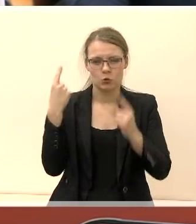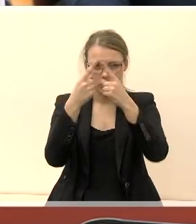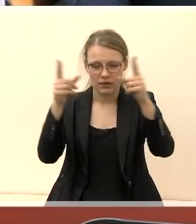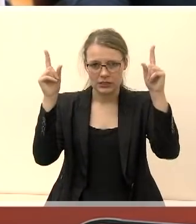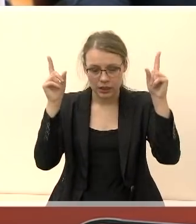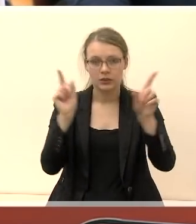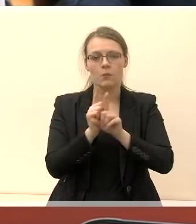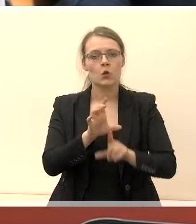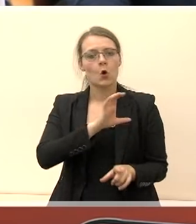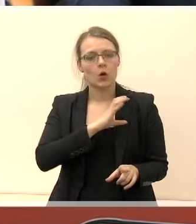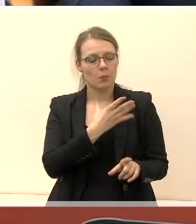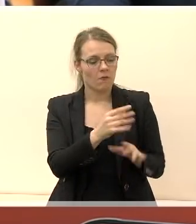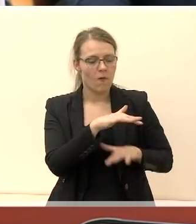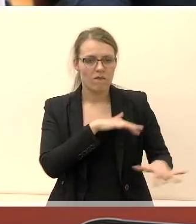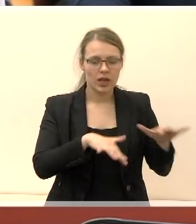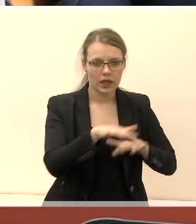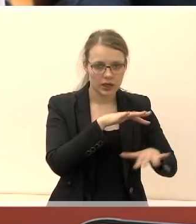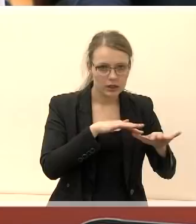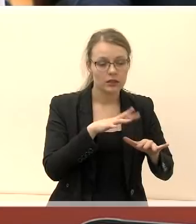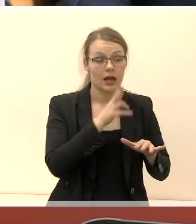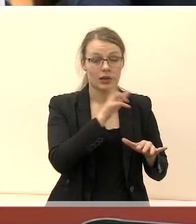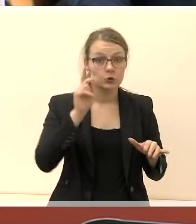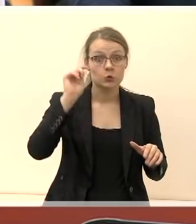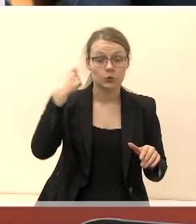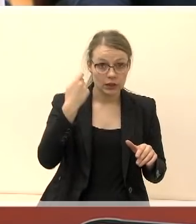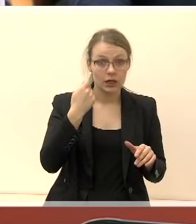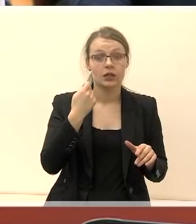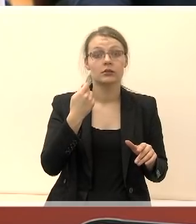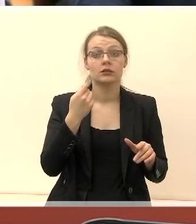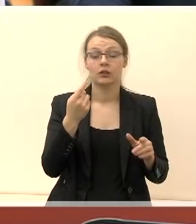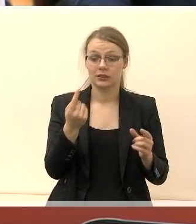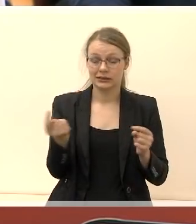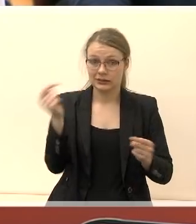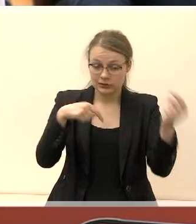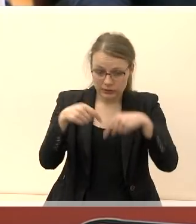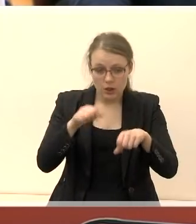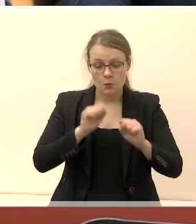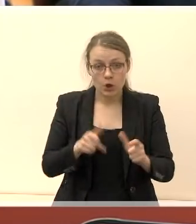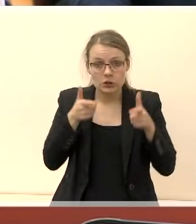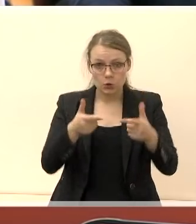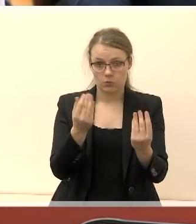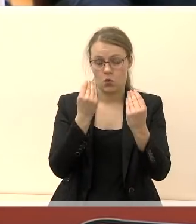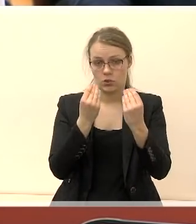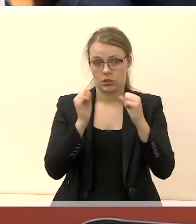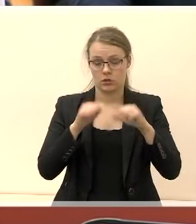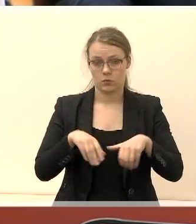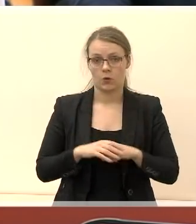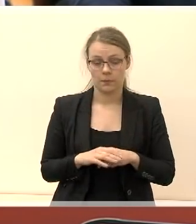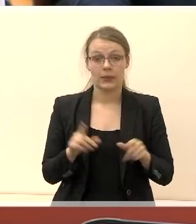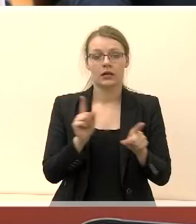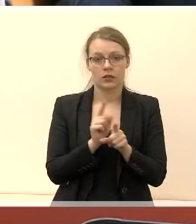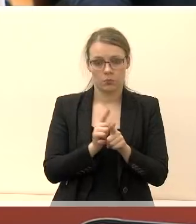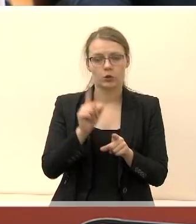veiklą, kad sugrįžiant mūsų studentai turėtų kur mokytis. Taip pat galvojame organizuoti